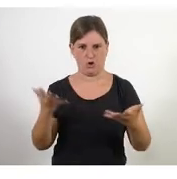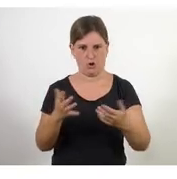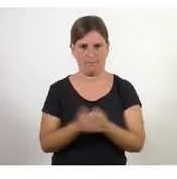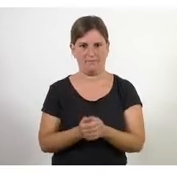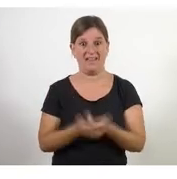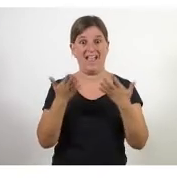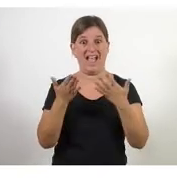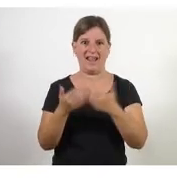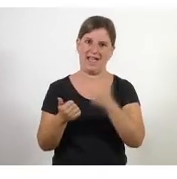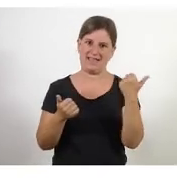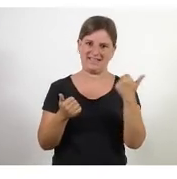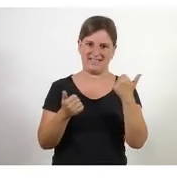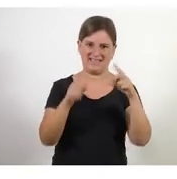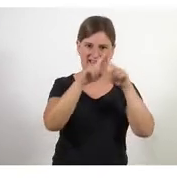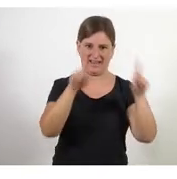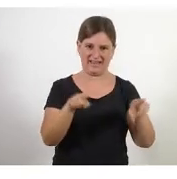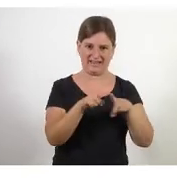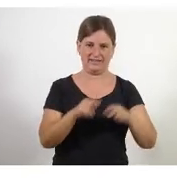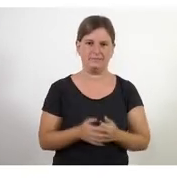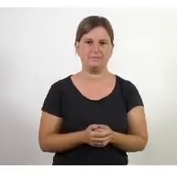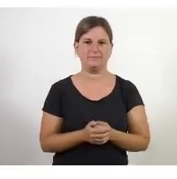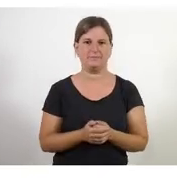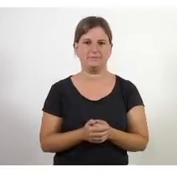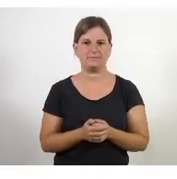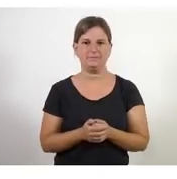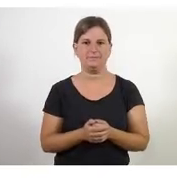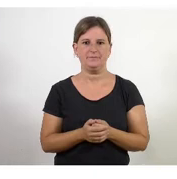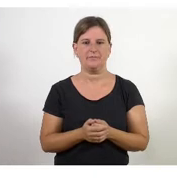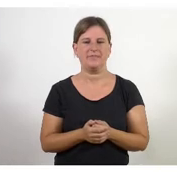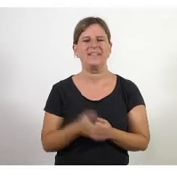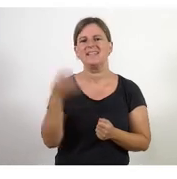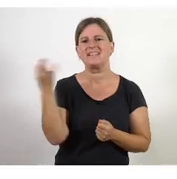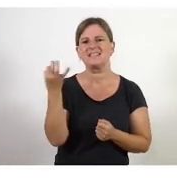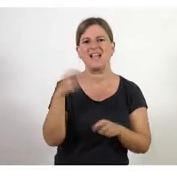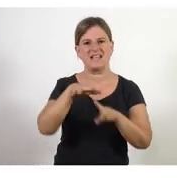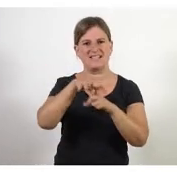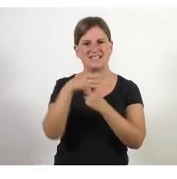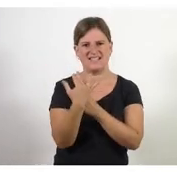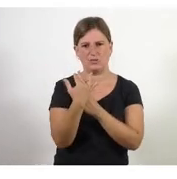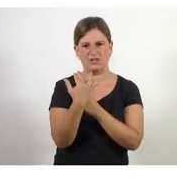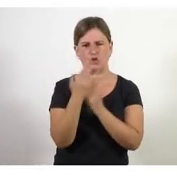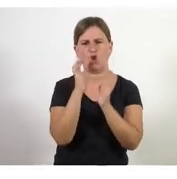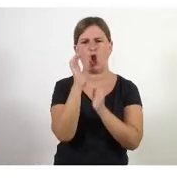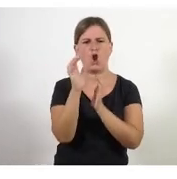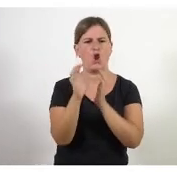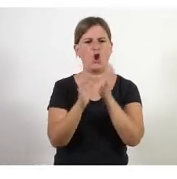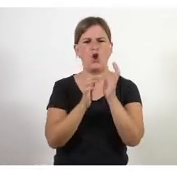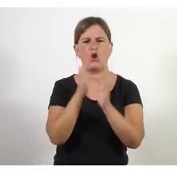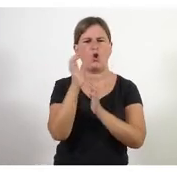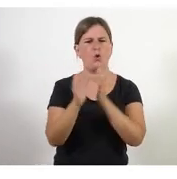cap a dalt a l'esquerra què tenim? situacions complexes ja no